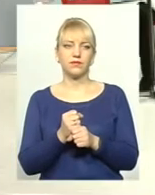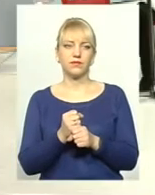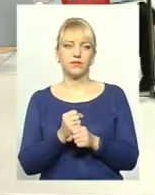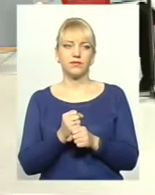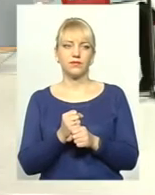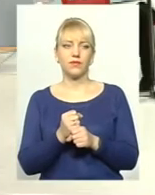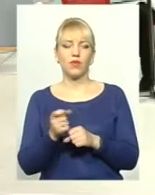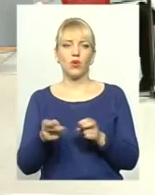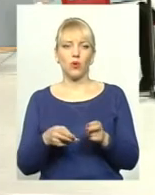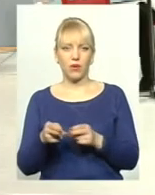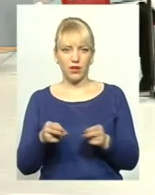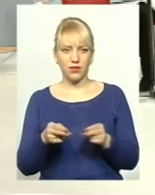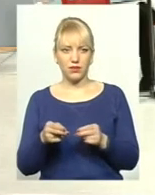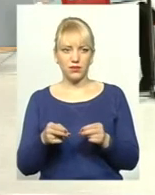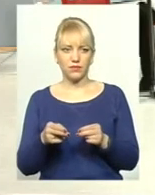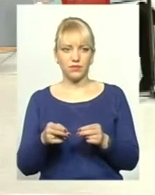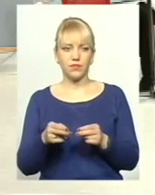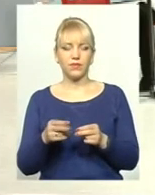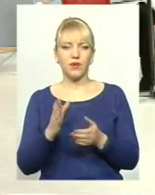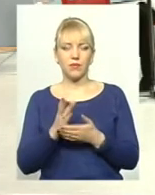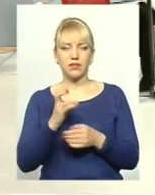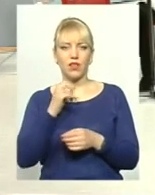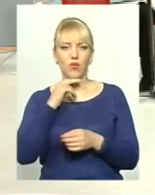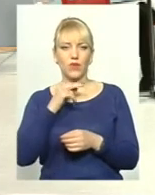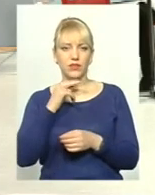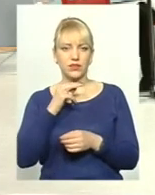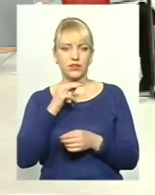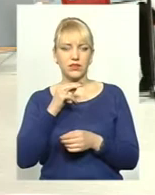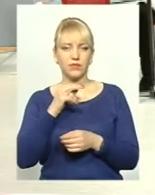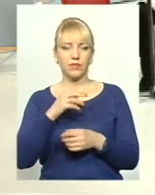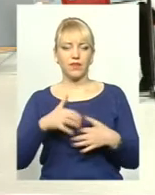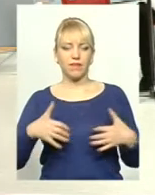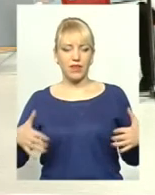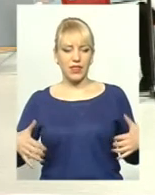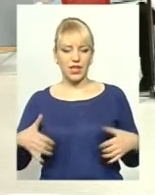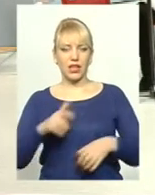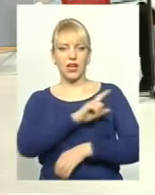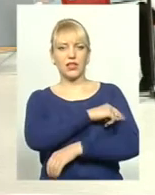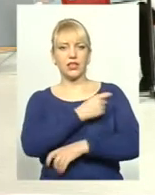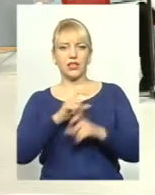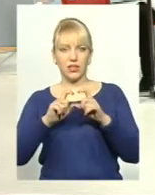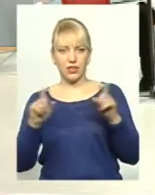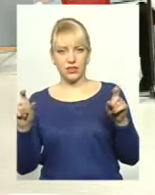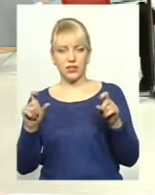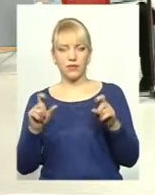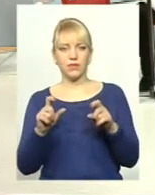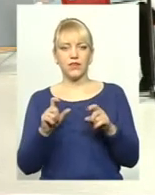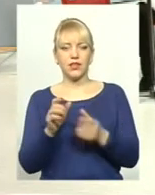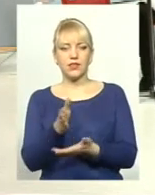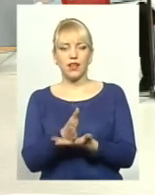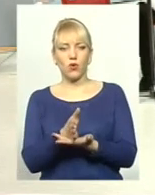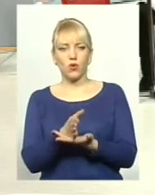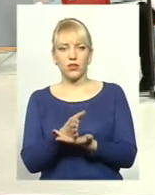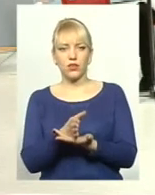операції, мається на увазі в ветеринарній клініці, по-перше, знаходяться